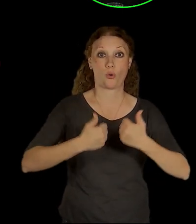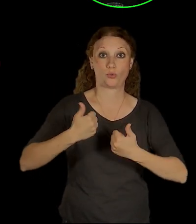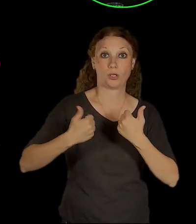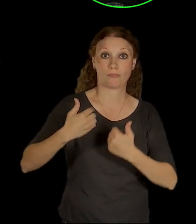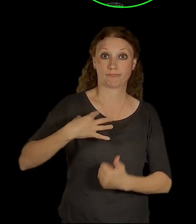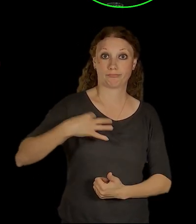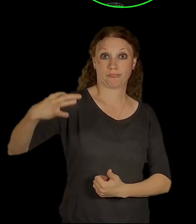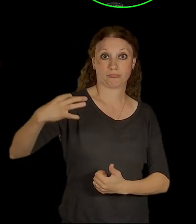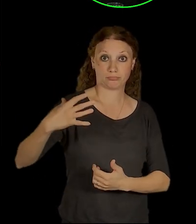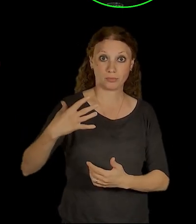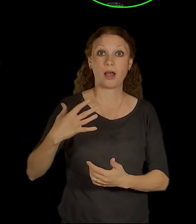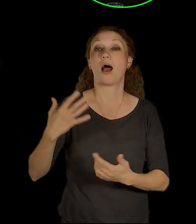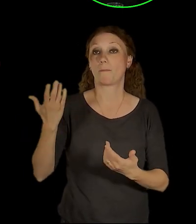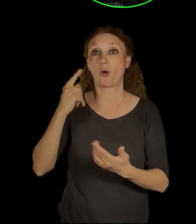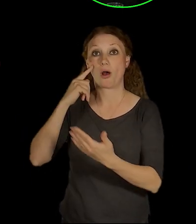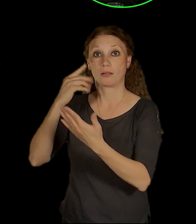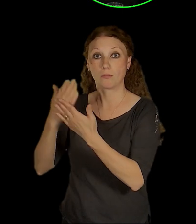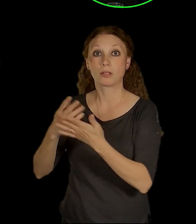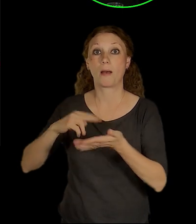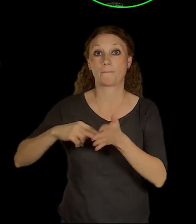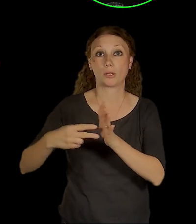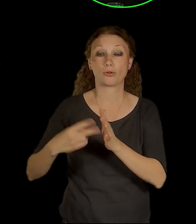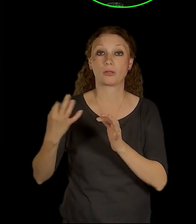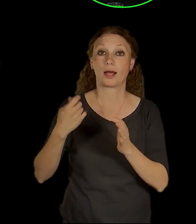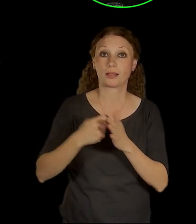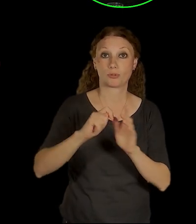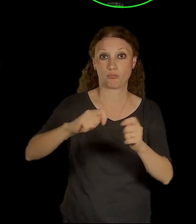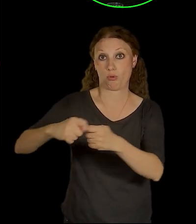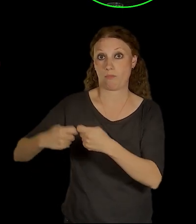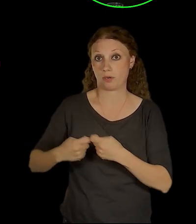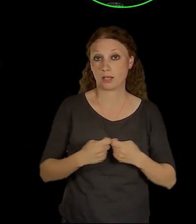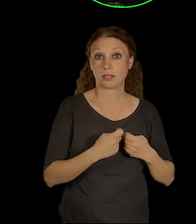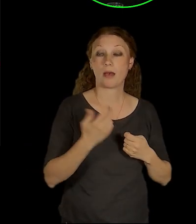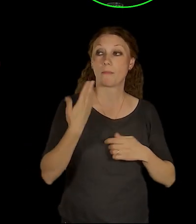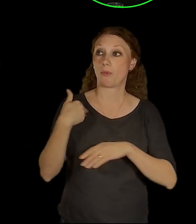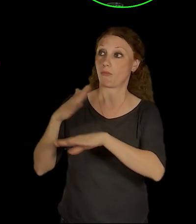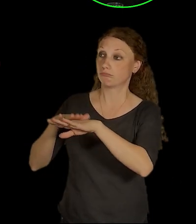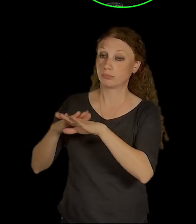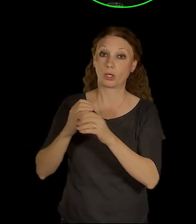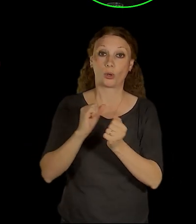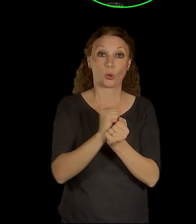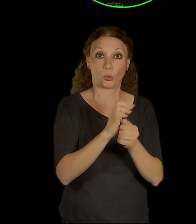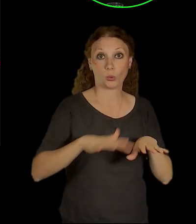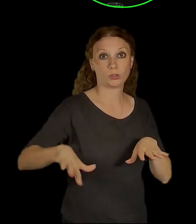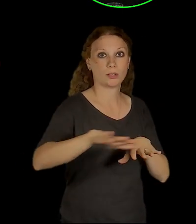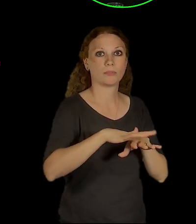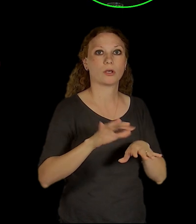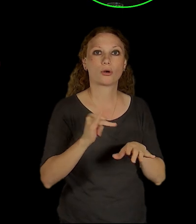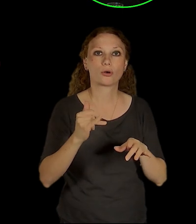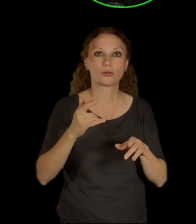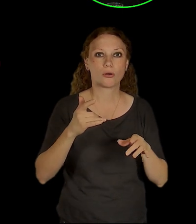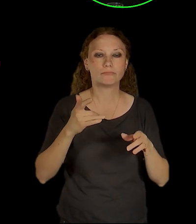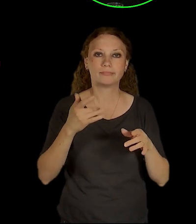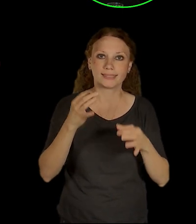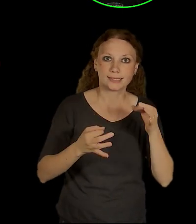nabídli participační metodu, že jsme řekli, sezveme všechny účastníky toho dění v tom území k jednomu stolu a necháme si ty